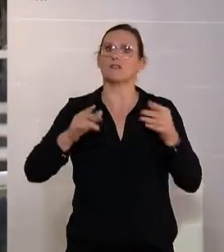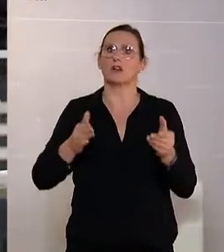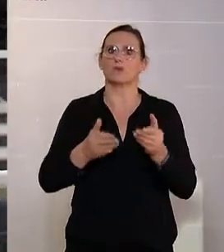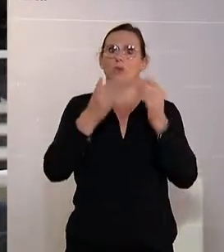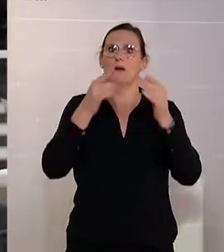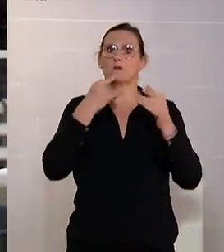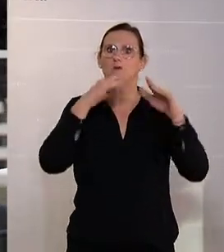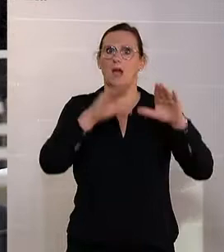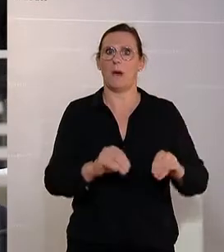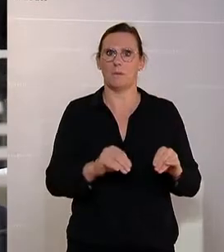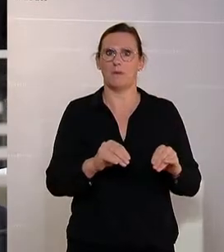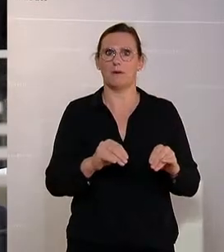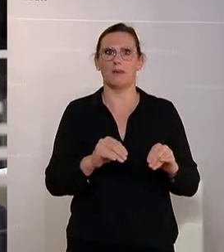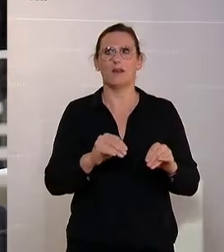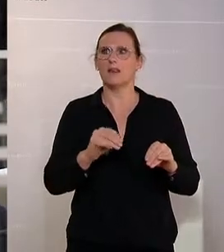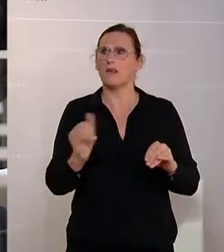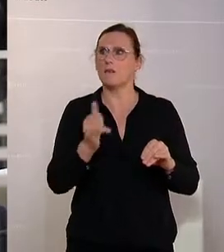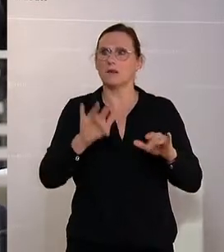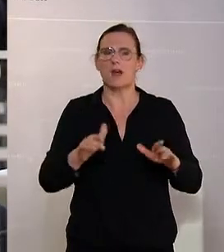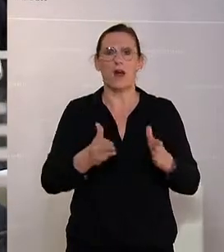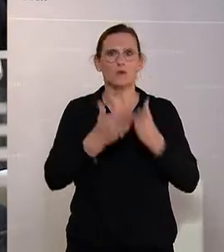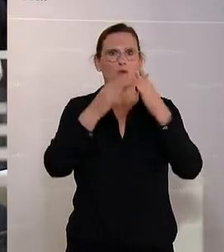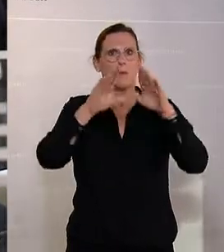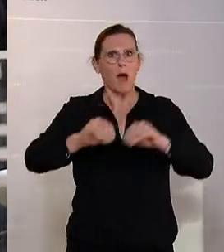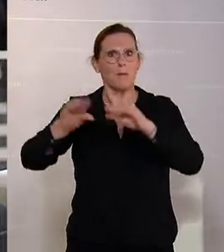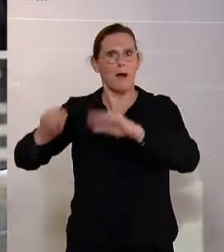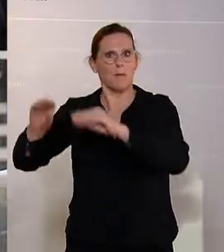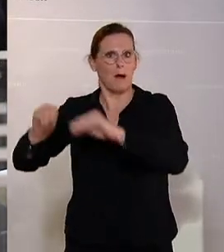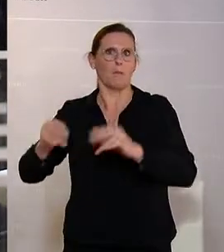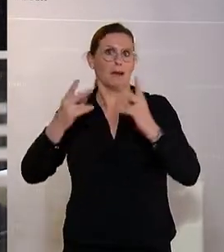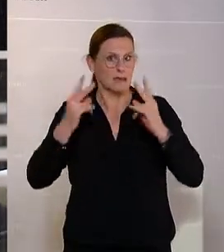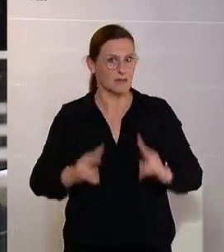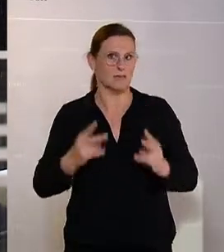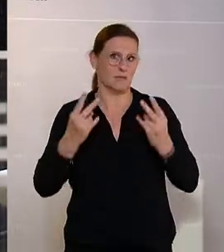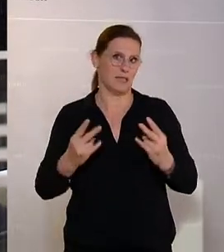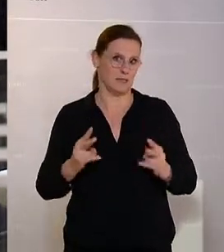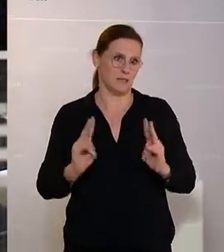abgeschaltet werden. Jedes Atomkraftwerk, abgeschaltet wird, ist richtig. Danke.